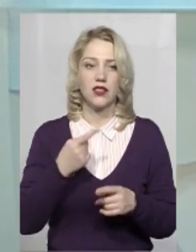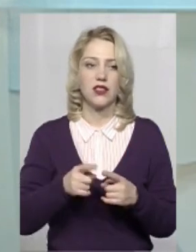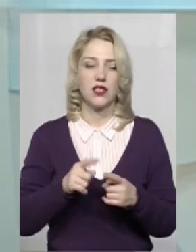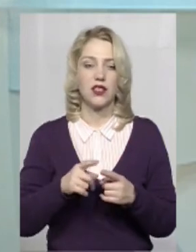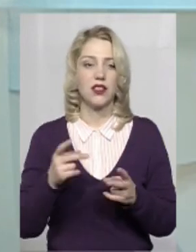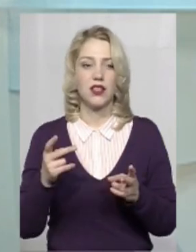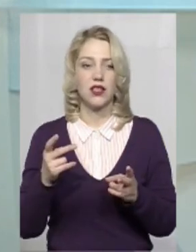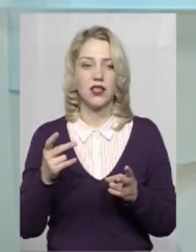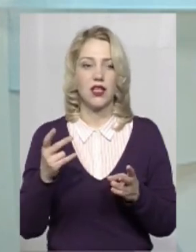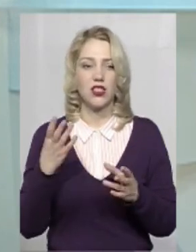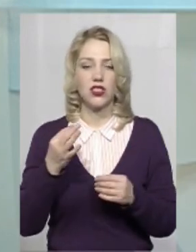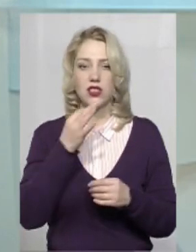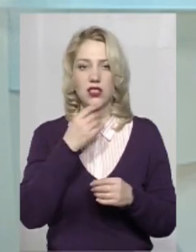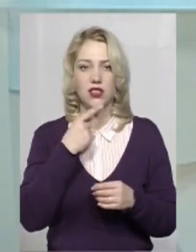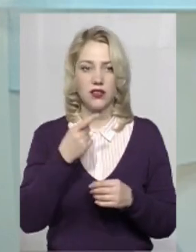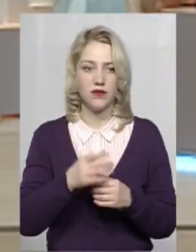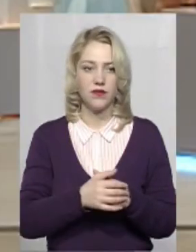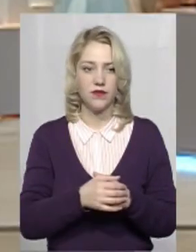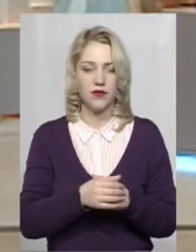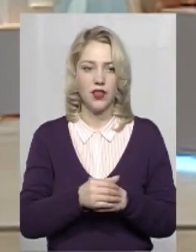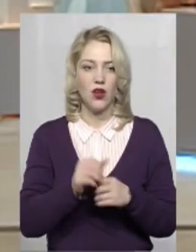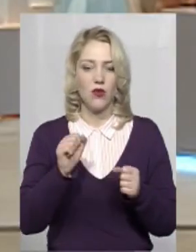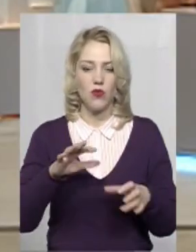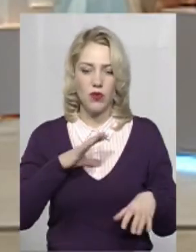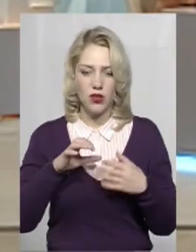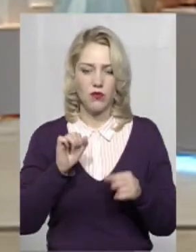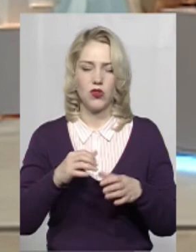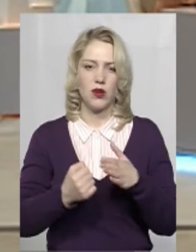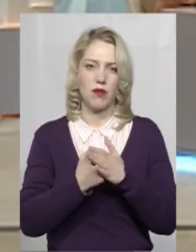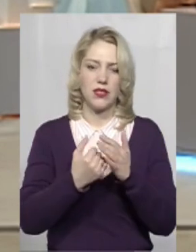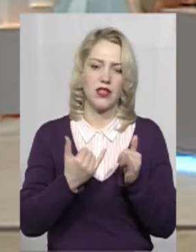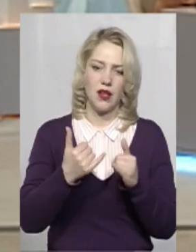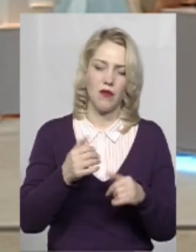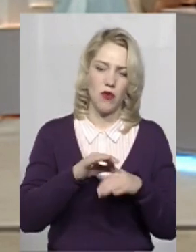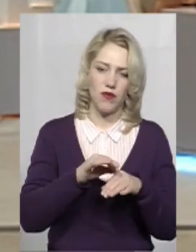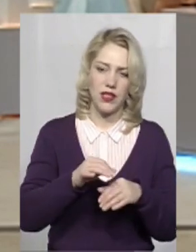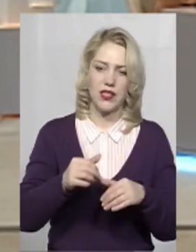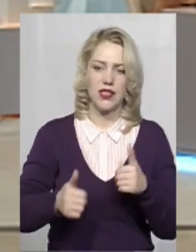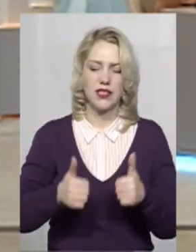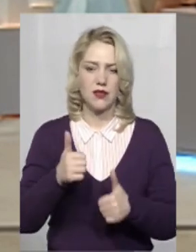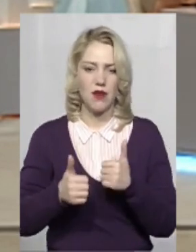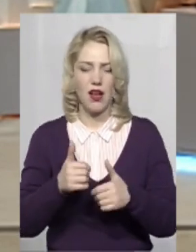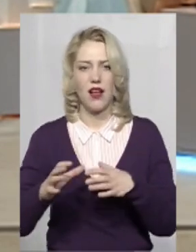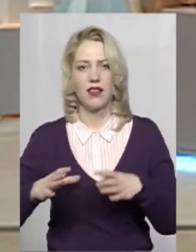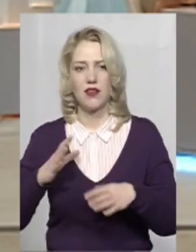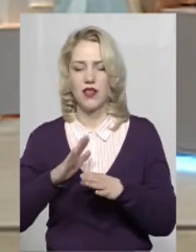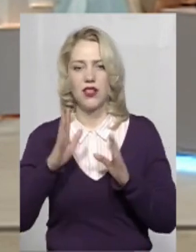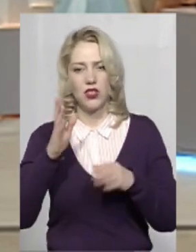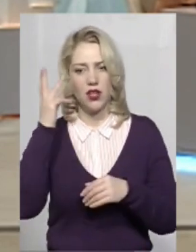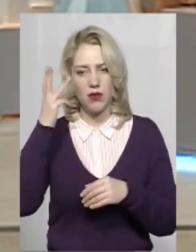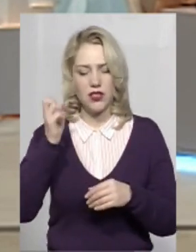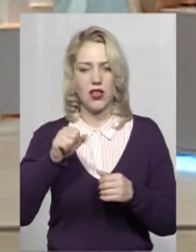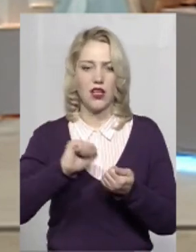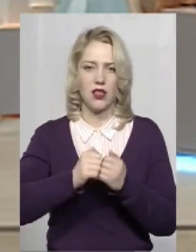тренуватися, зможе бути бази для проведення змагань, для проведення тренувань. Не лише хмельничан сюди можуть